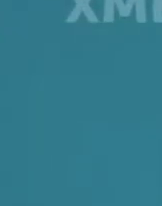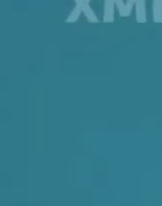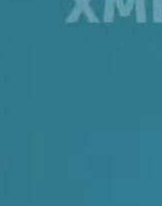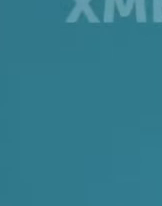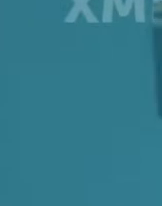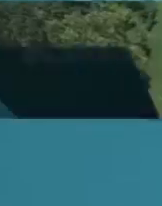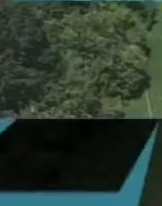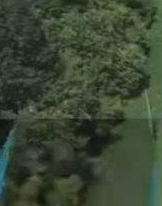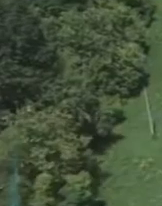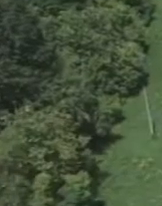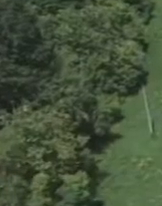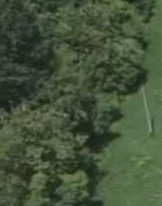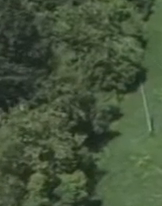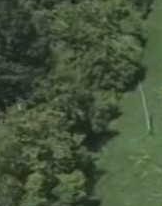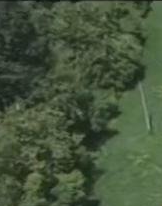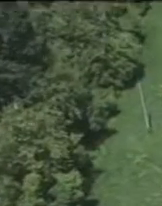Дякую.